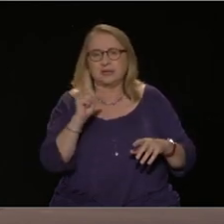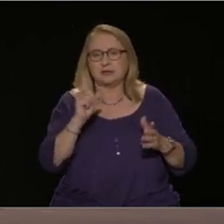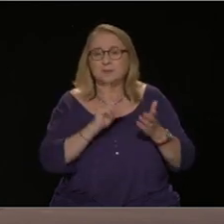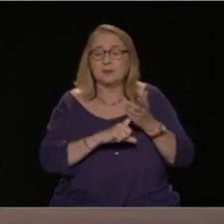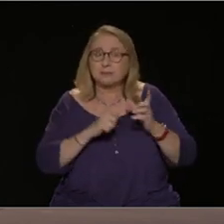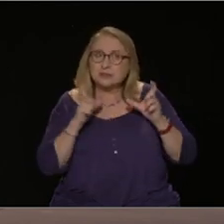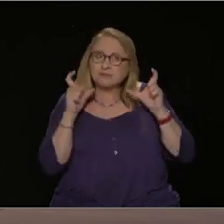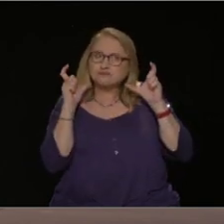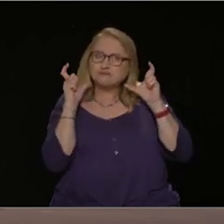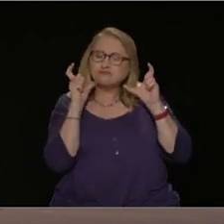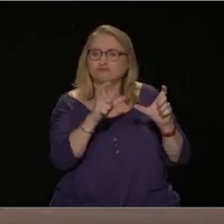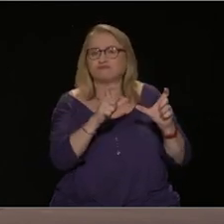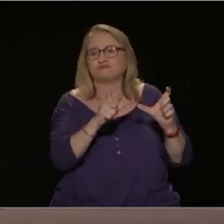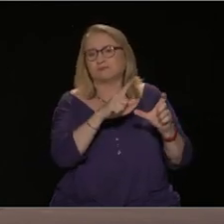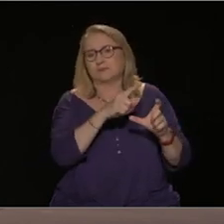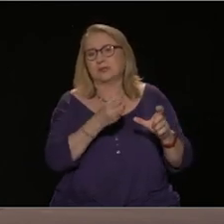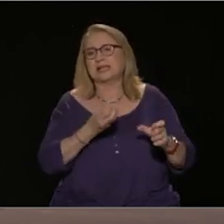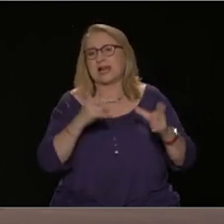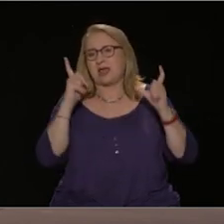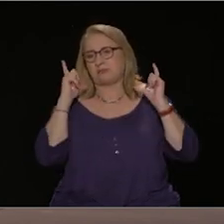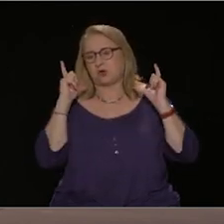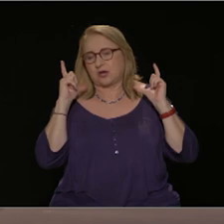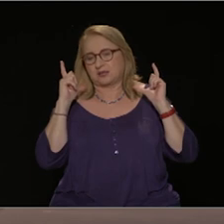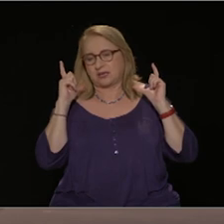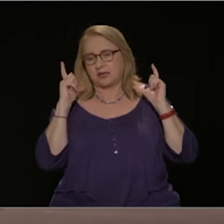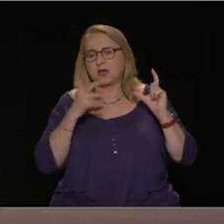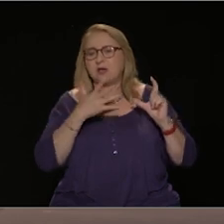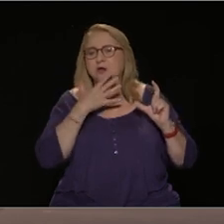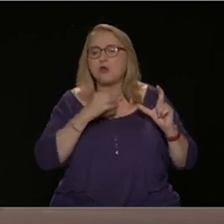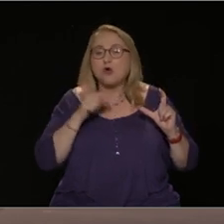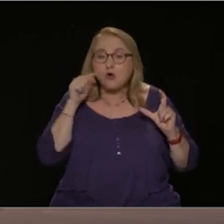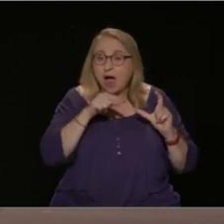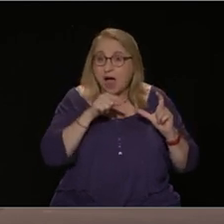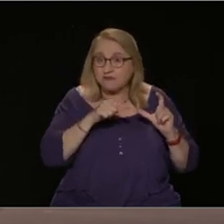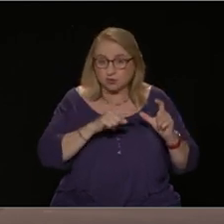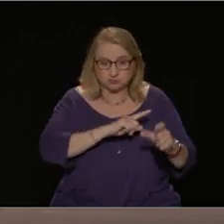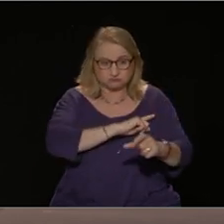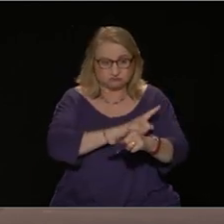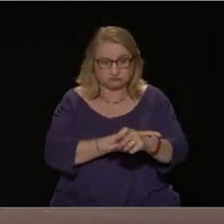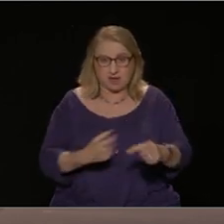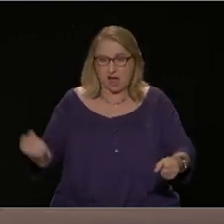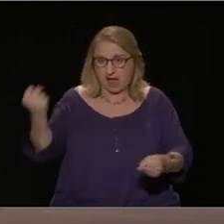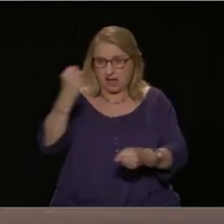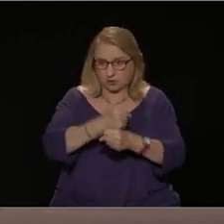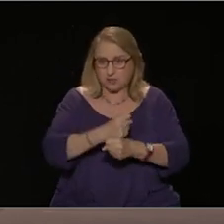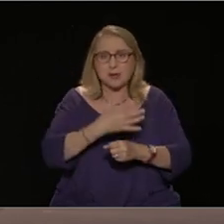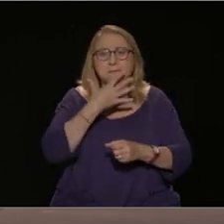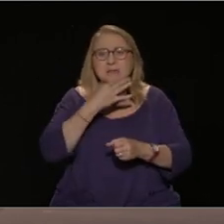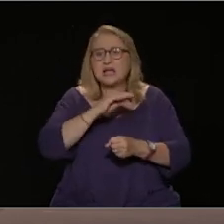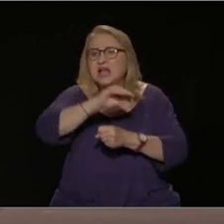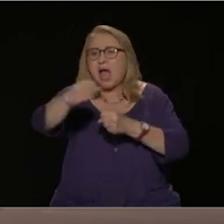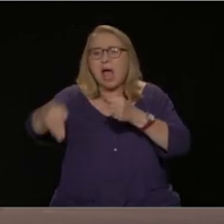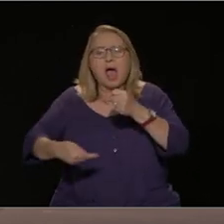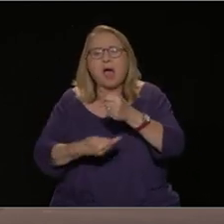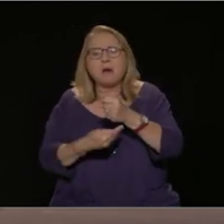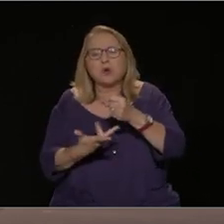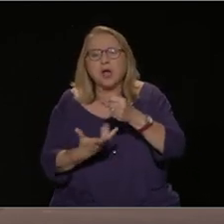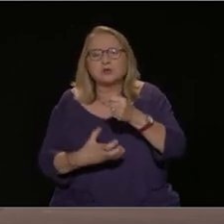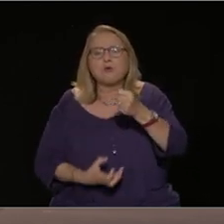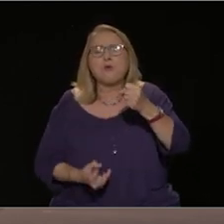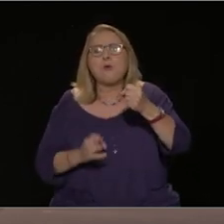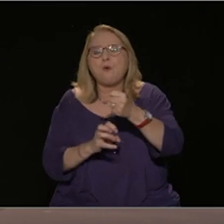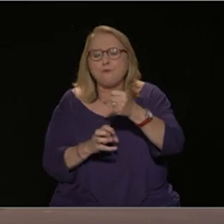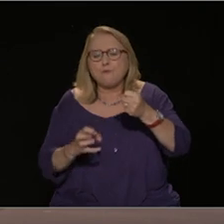λεγόμενη κυριαρχία πατάει πάνω σε νάρκες. Ήδη αναφέραμε ποια είναι η πραγματική κατάσταση της